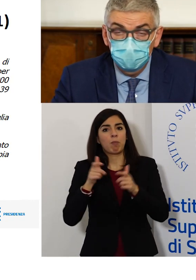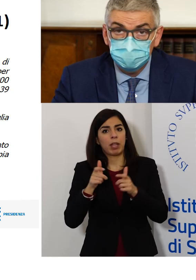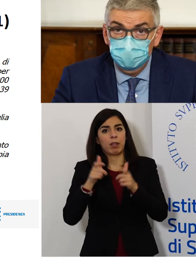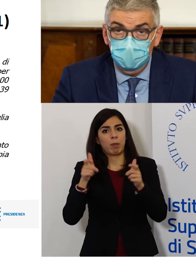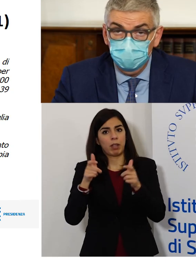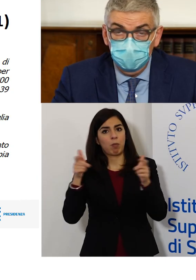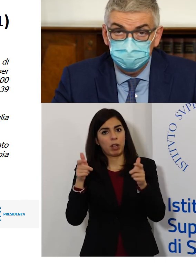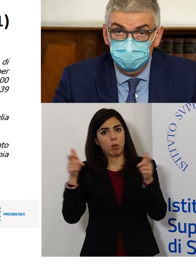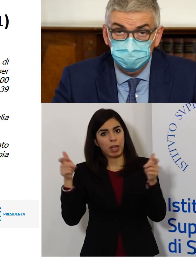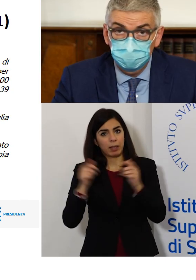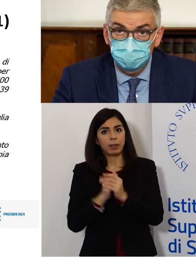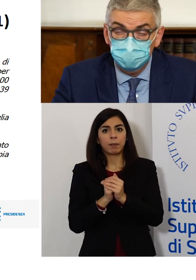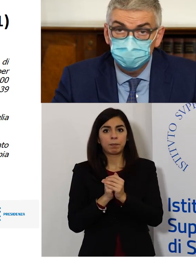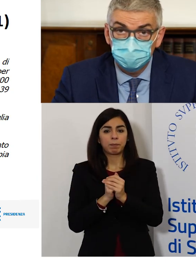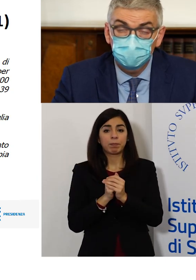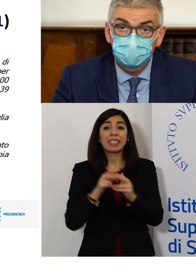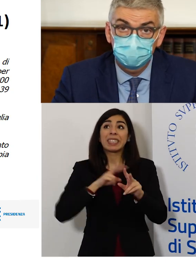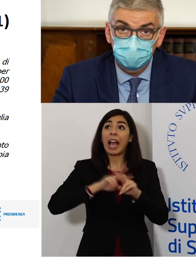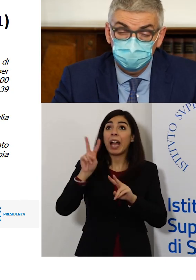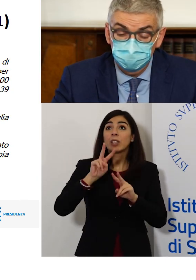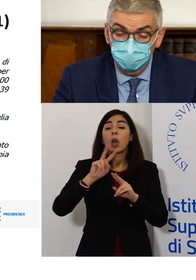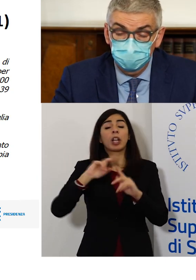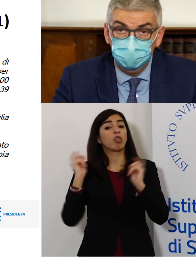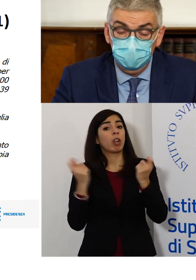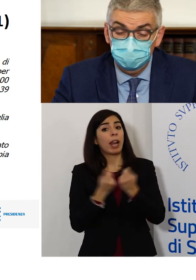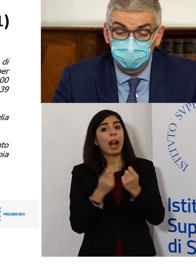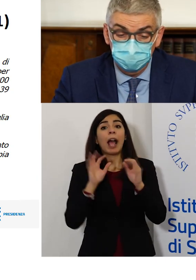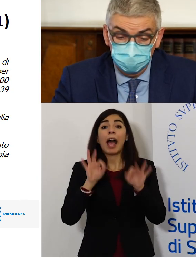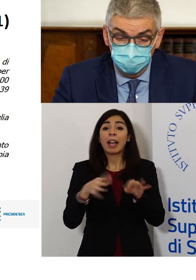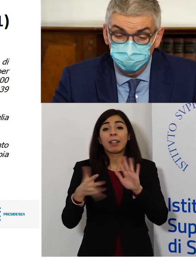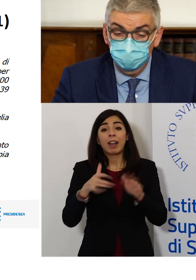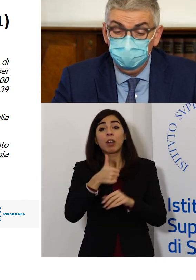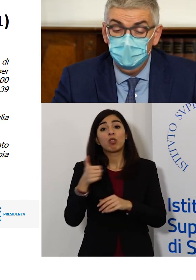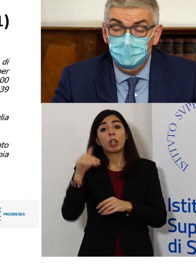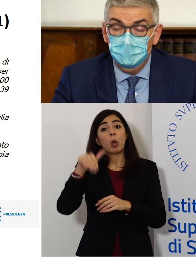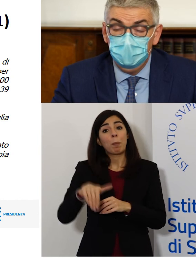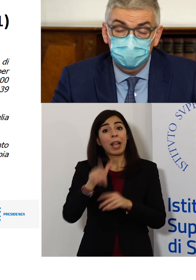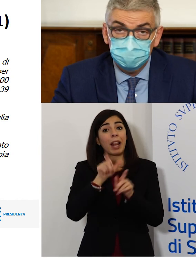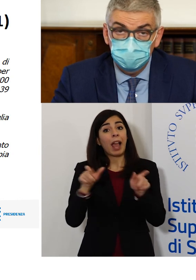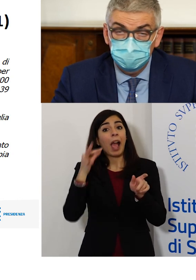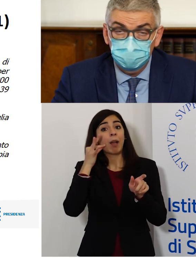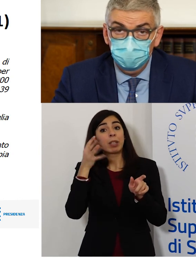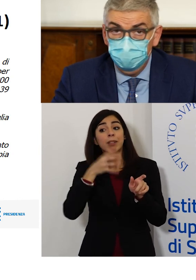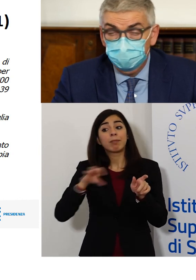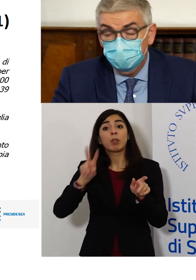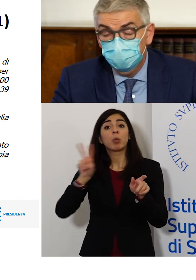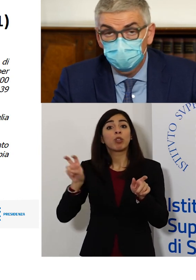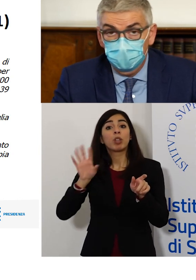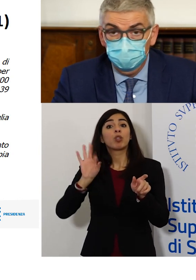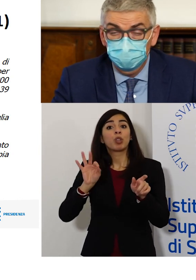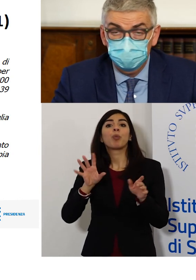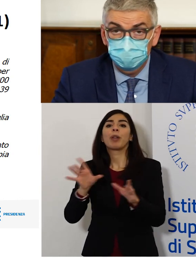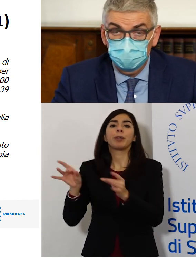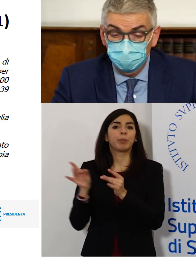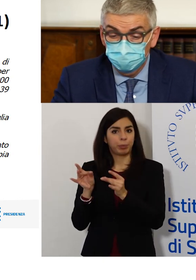l'incidenza a livello nazionale ormai sta raggiungendo i 250 per 100 mila abitanti in 7 giorni e i tassi di incidenza più elevati